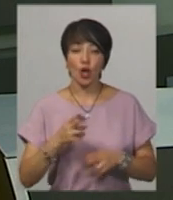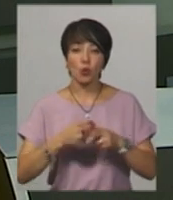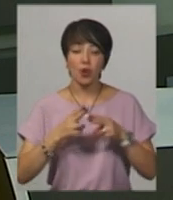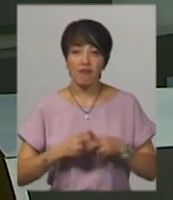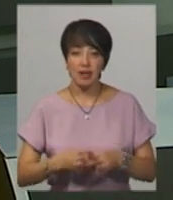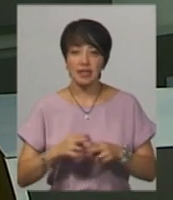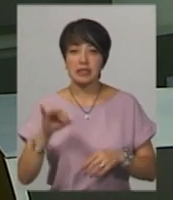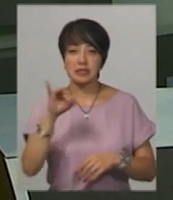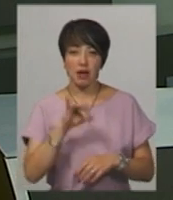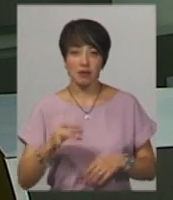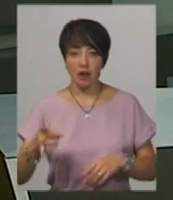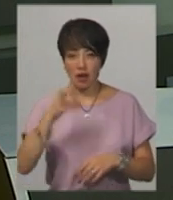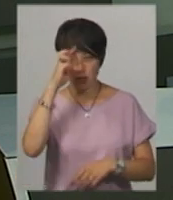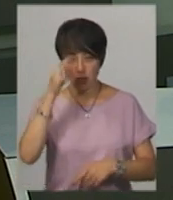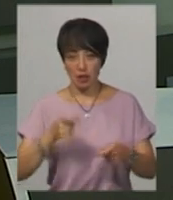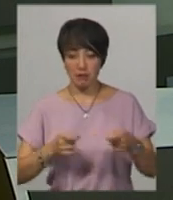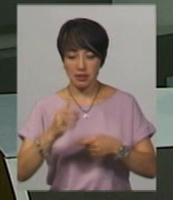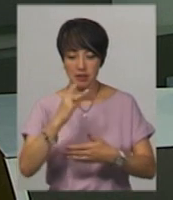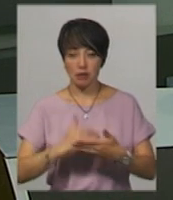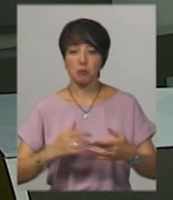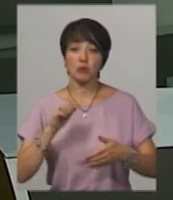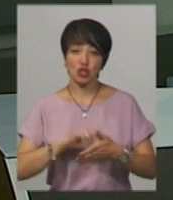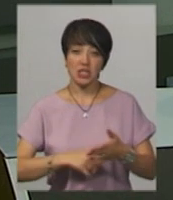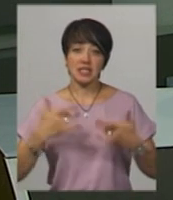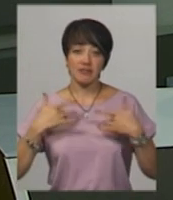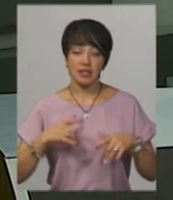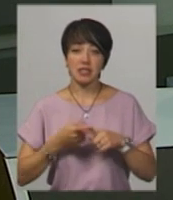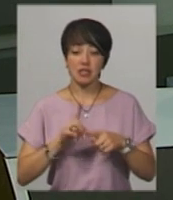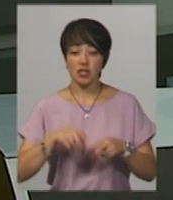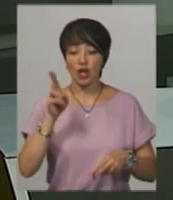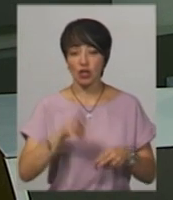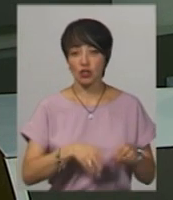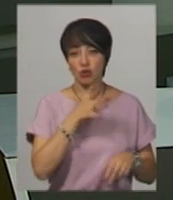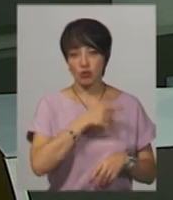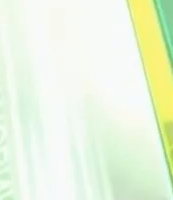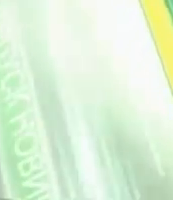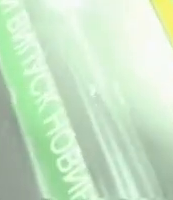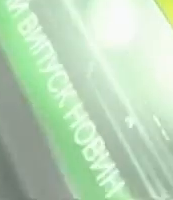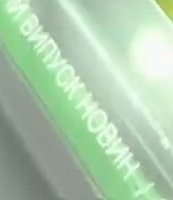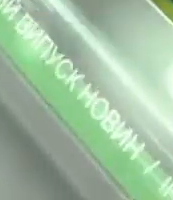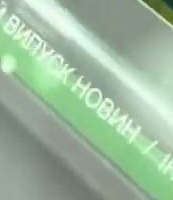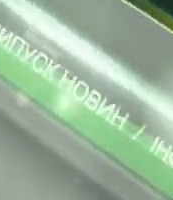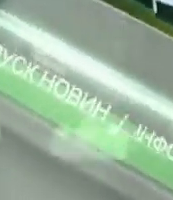Ізяславської райдержадміністрації. Причина звільнення – закінчення строку повноважень президента України.